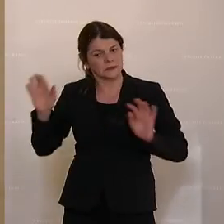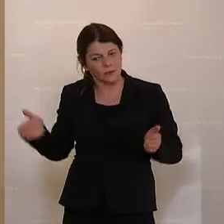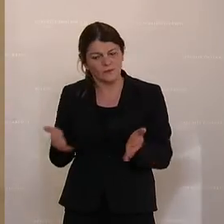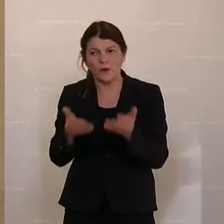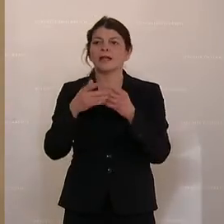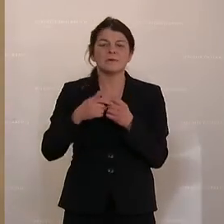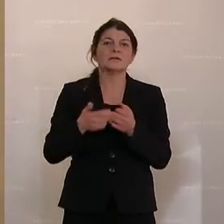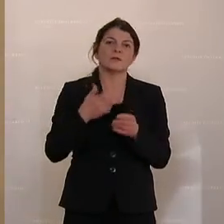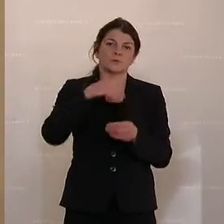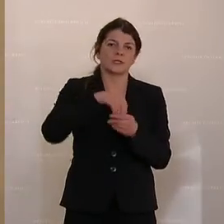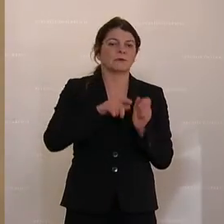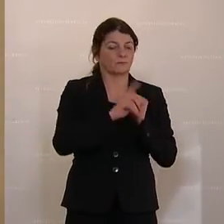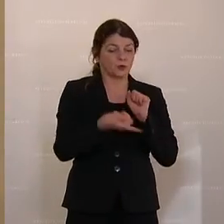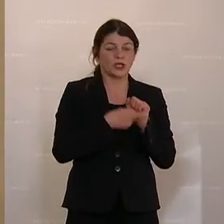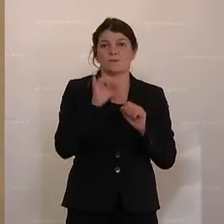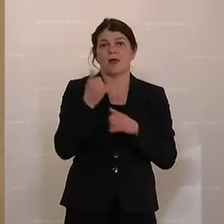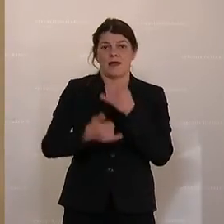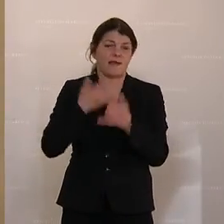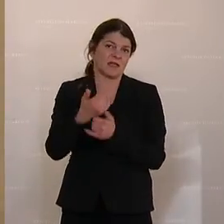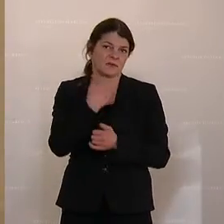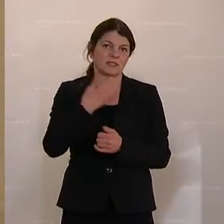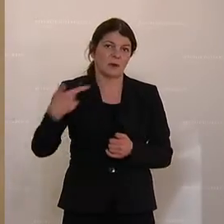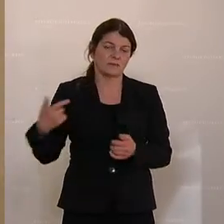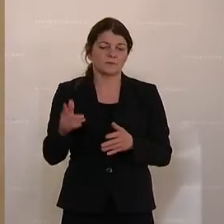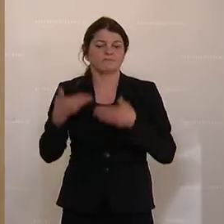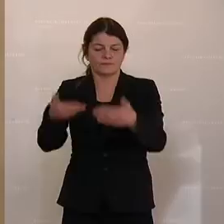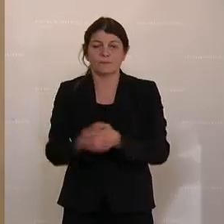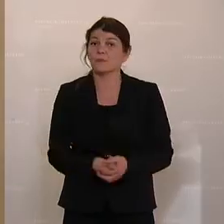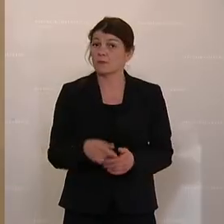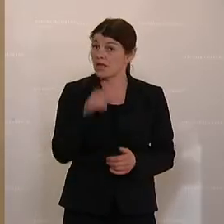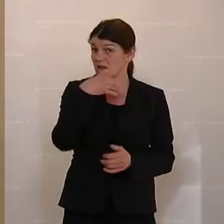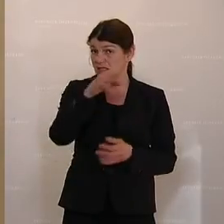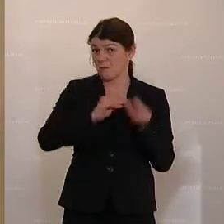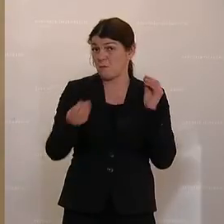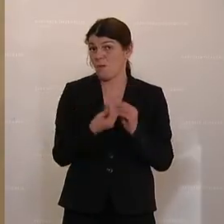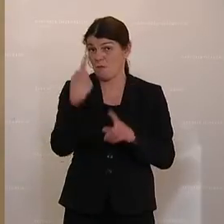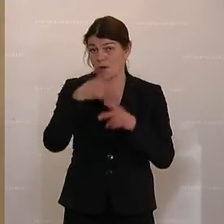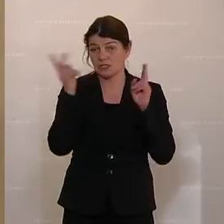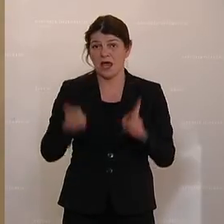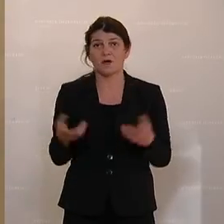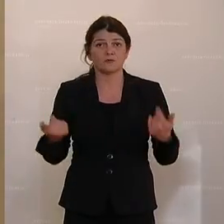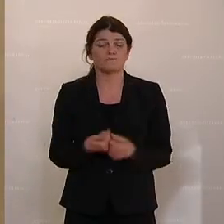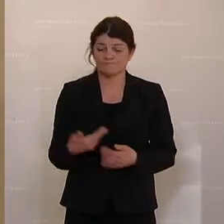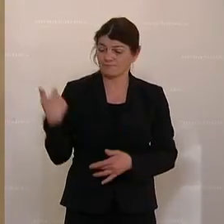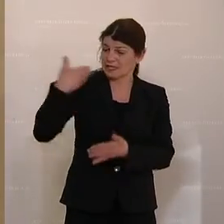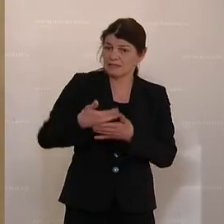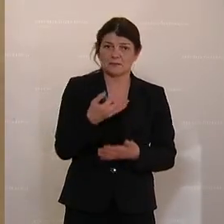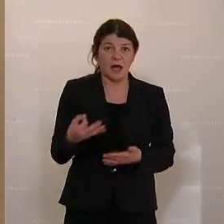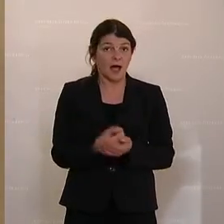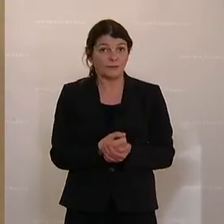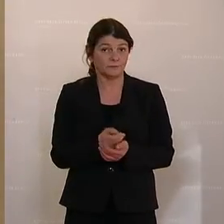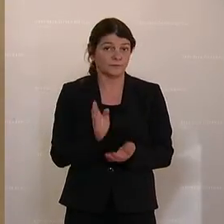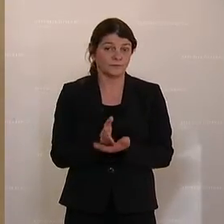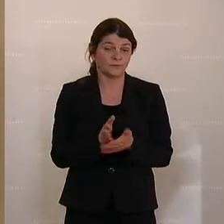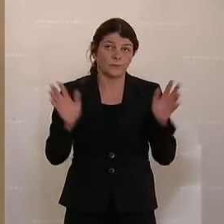2022 zur Verfügung zu stellen. Das ist aber nicht das einzige Problem, hol es aus. In den vergangenen Tagen ist das mittlerweile